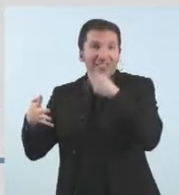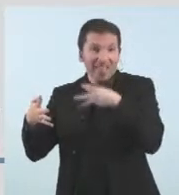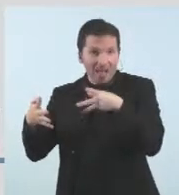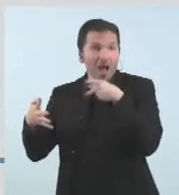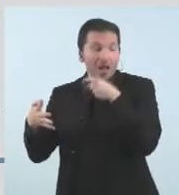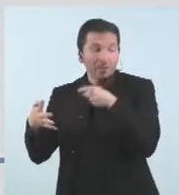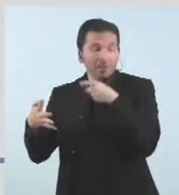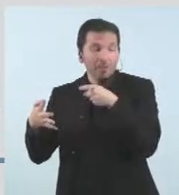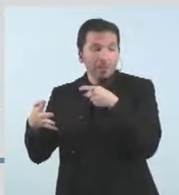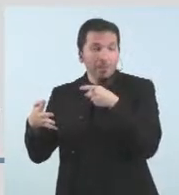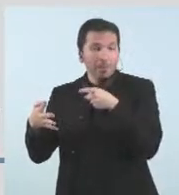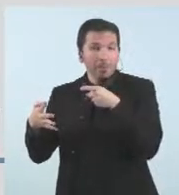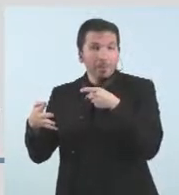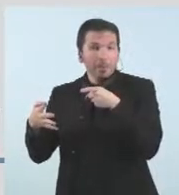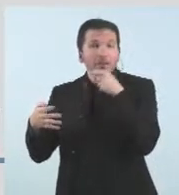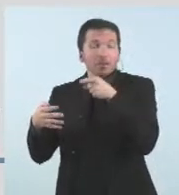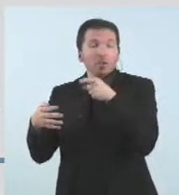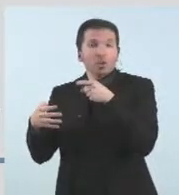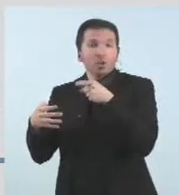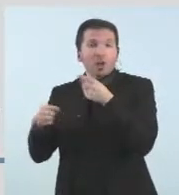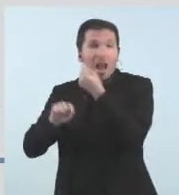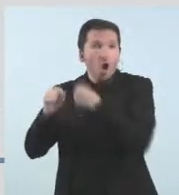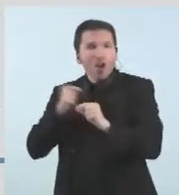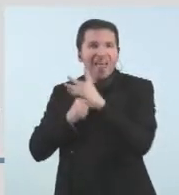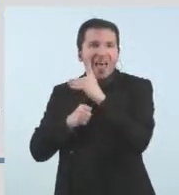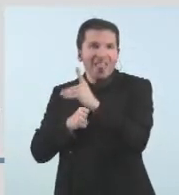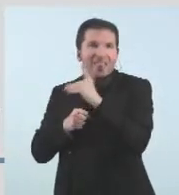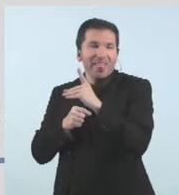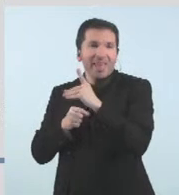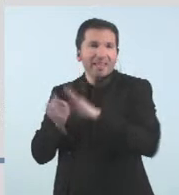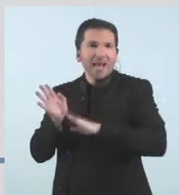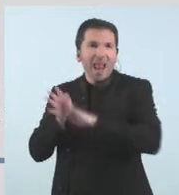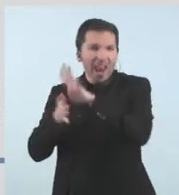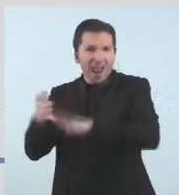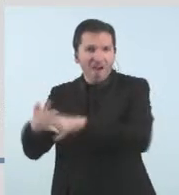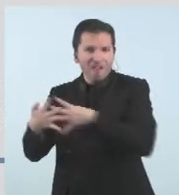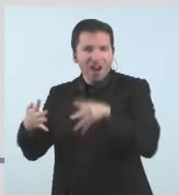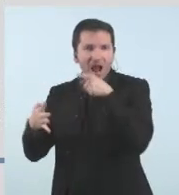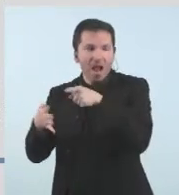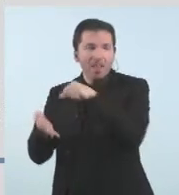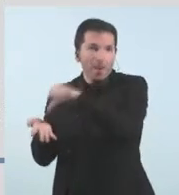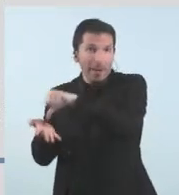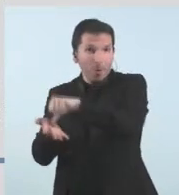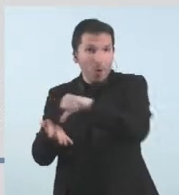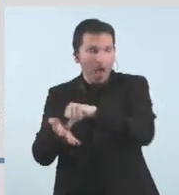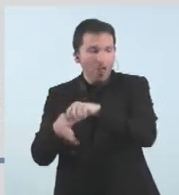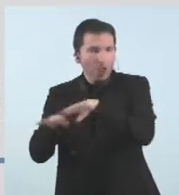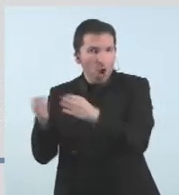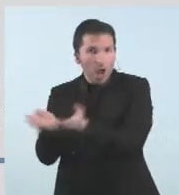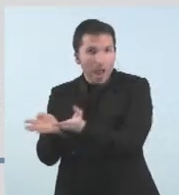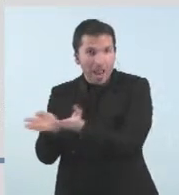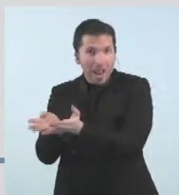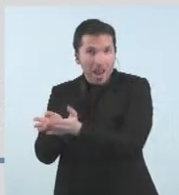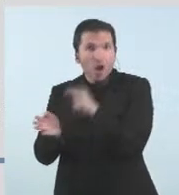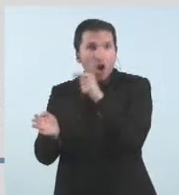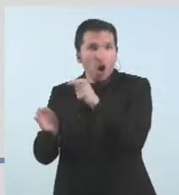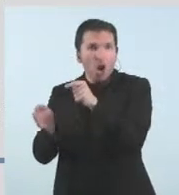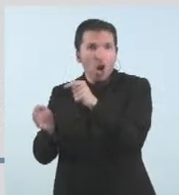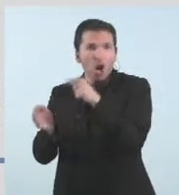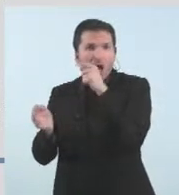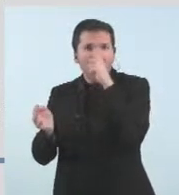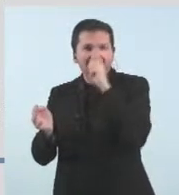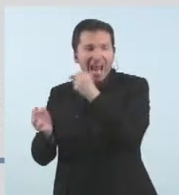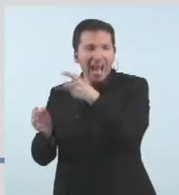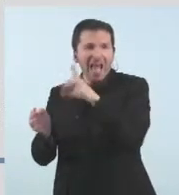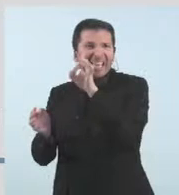disparat durant l'onada de Delta la franja que corresponia a la població escolar amb edats inferiors a 15